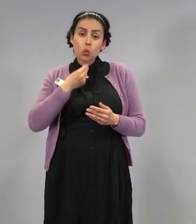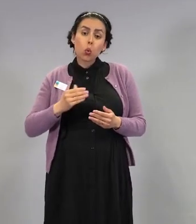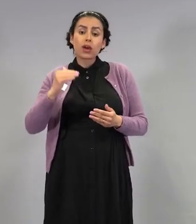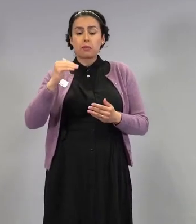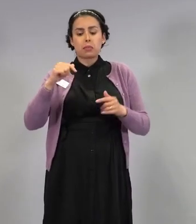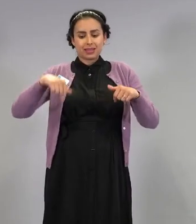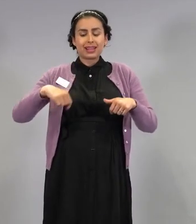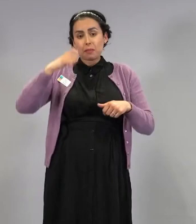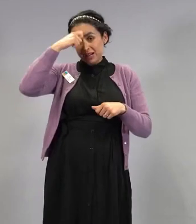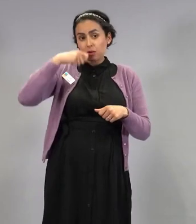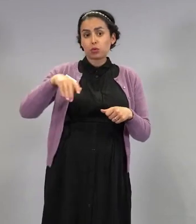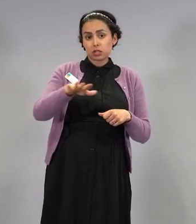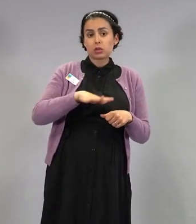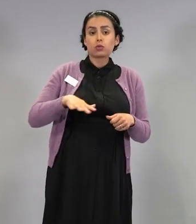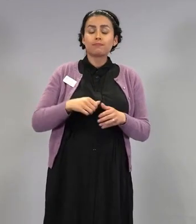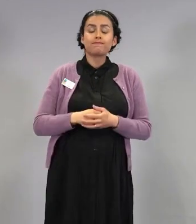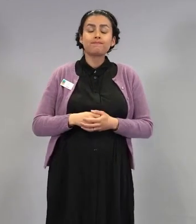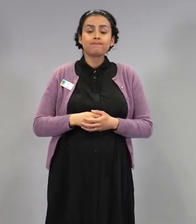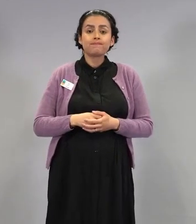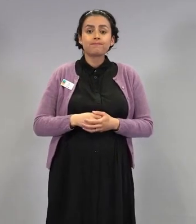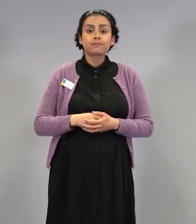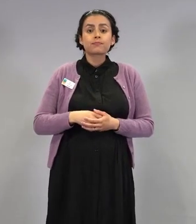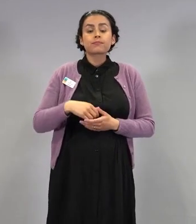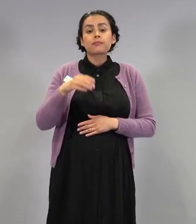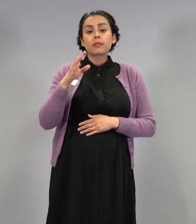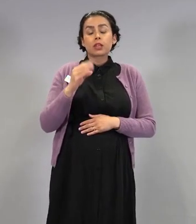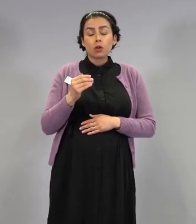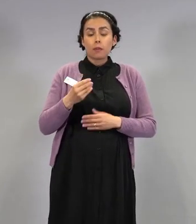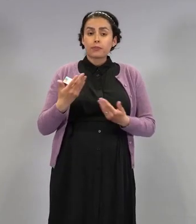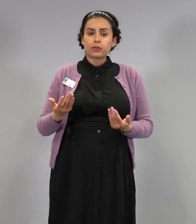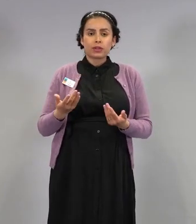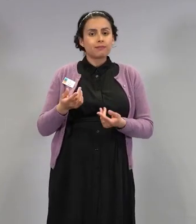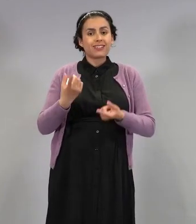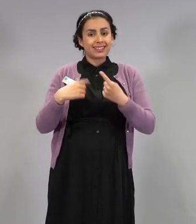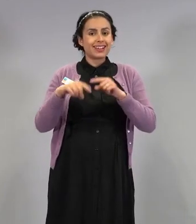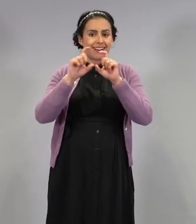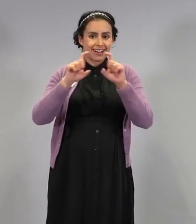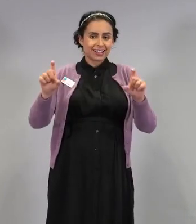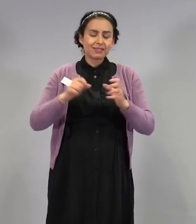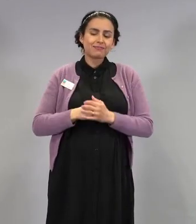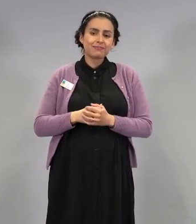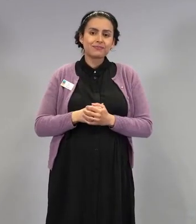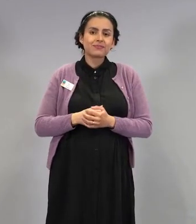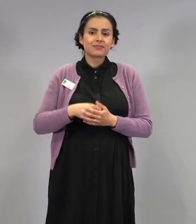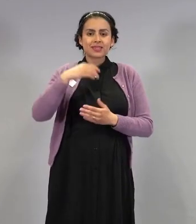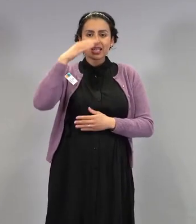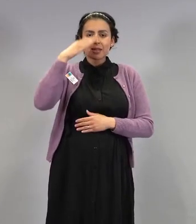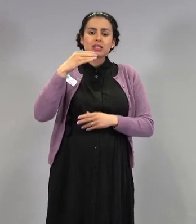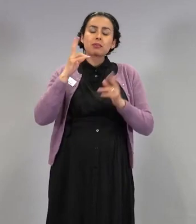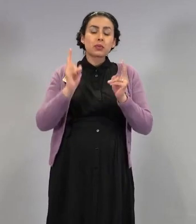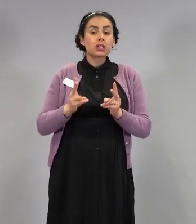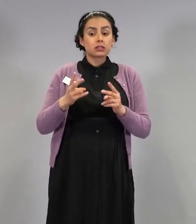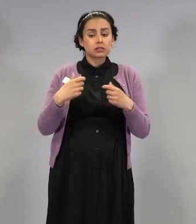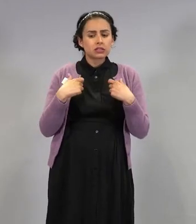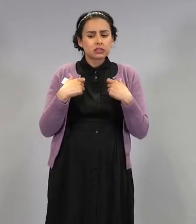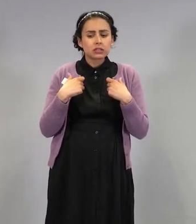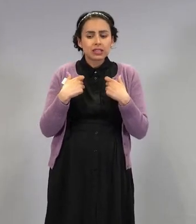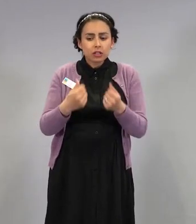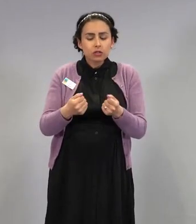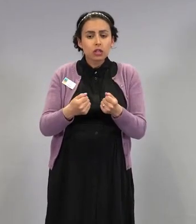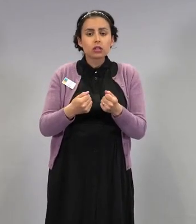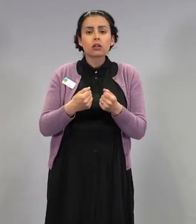Hyvä. Siirrytään sitten aiheessa eteenpäin. Eli ihmisiä kiinnostaa myös se, että voiko sen rokotteen saada